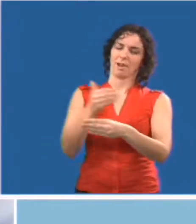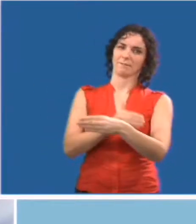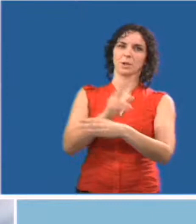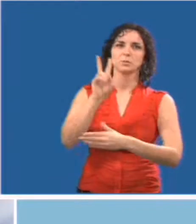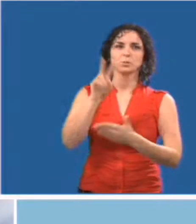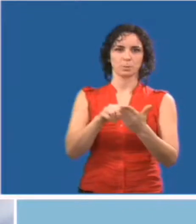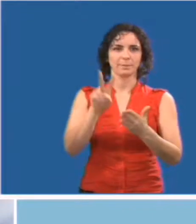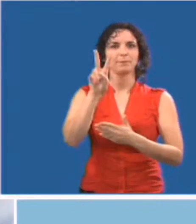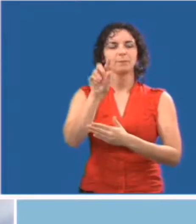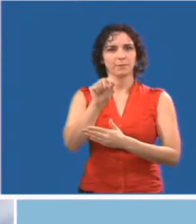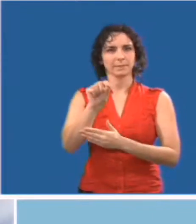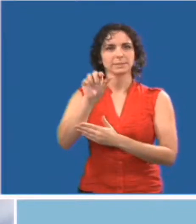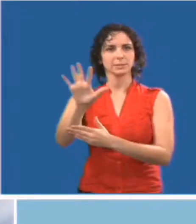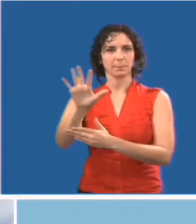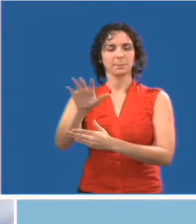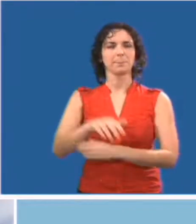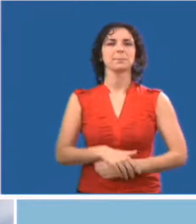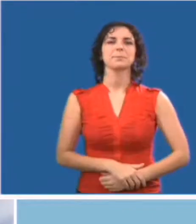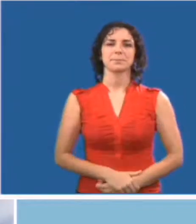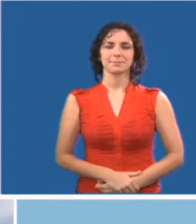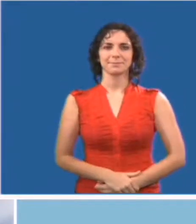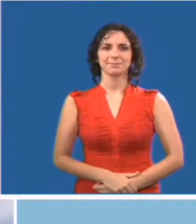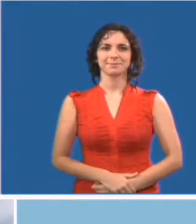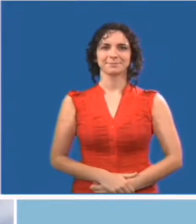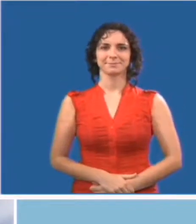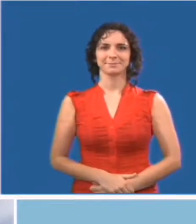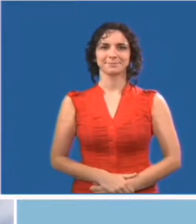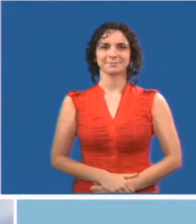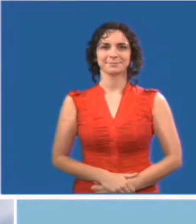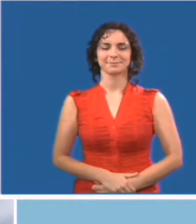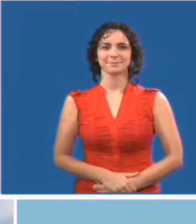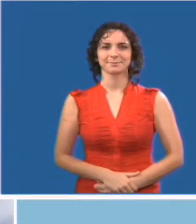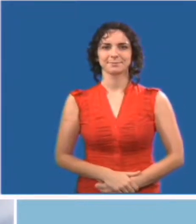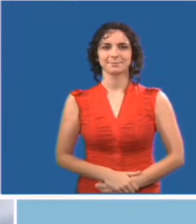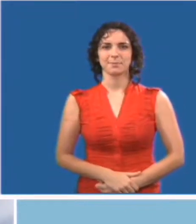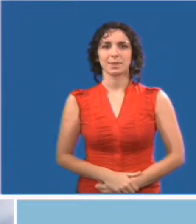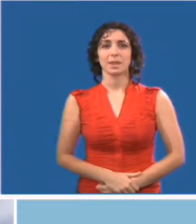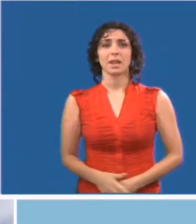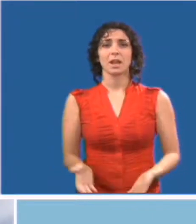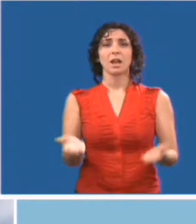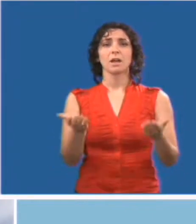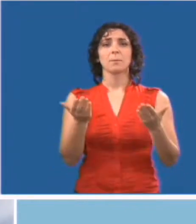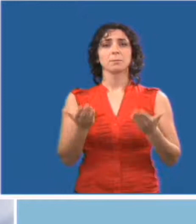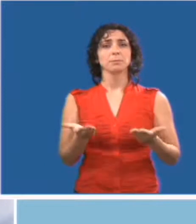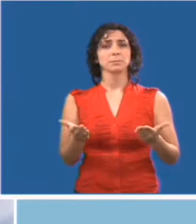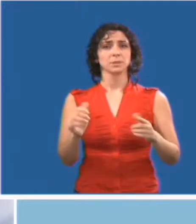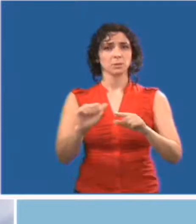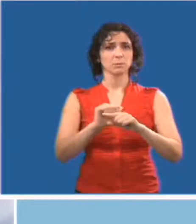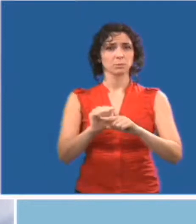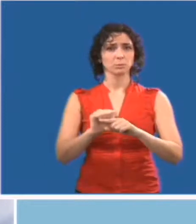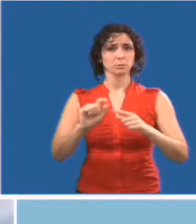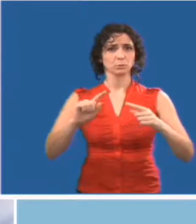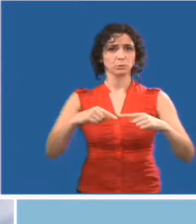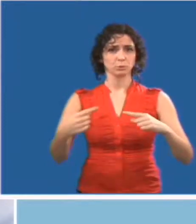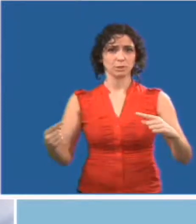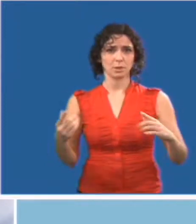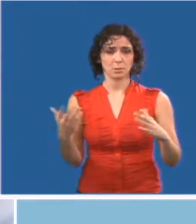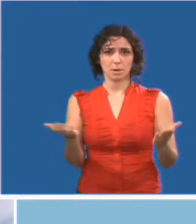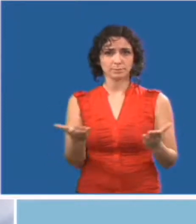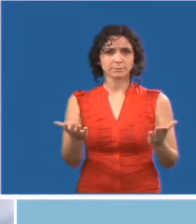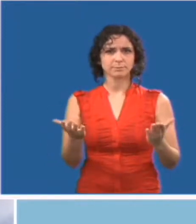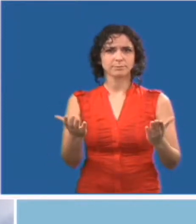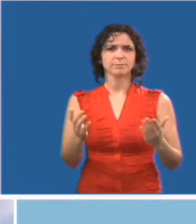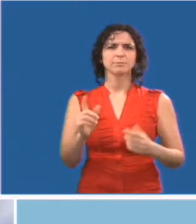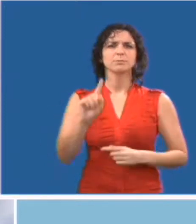pleinement les normes dans ces cinq secteurs, l'Ontario devrait être accessible à tous d'ici 2025.